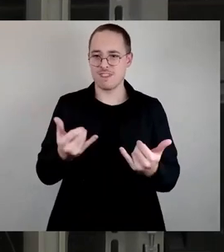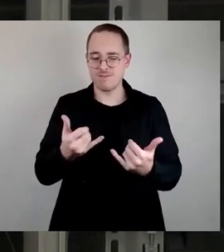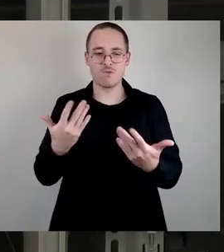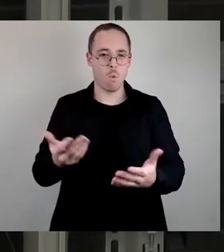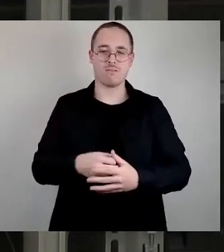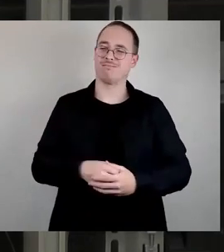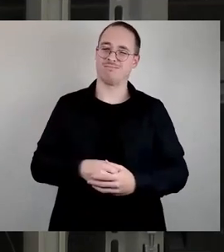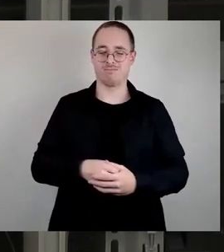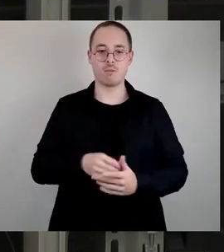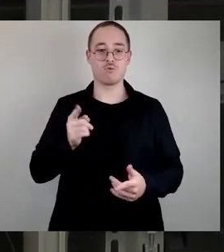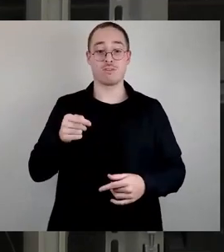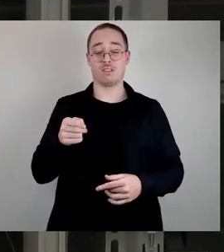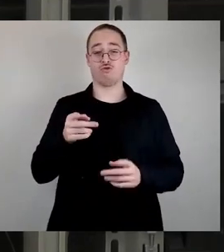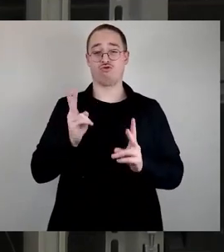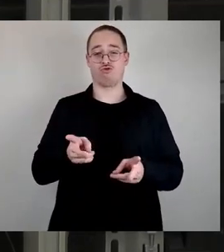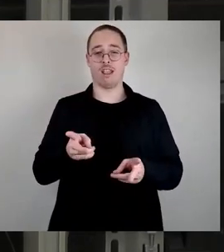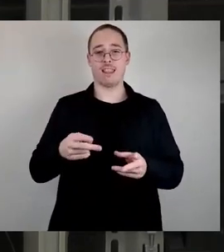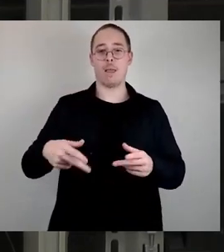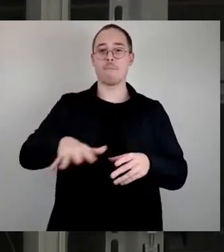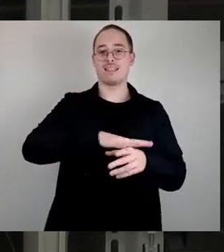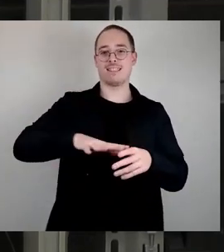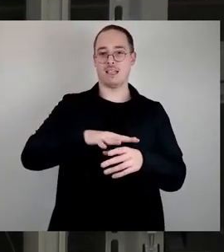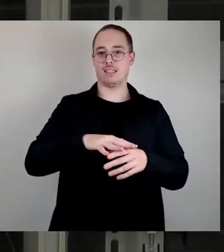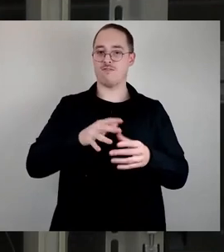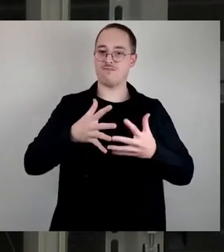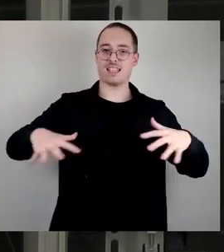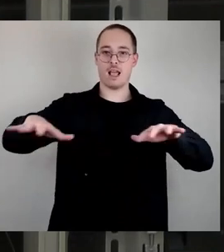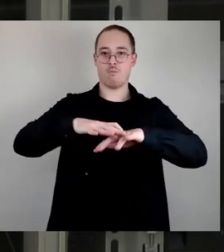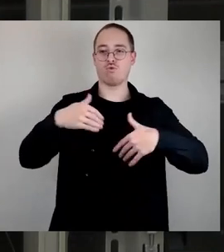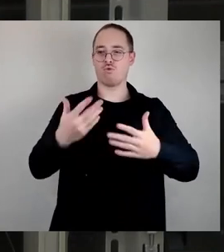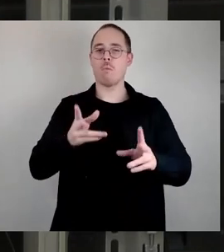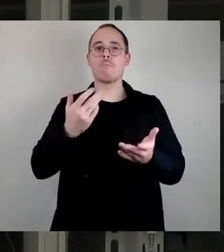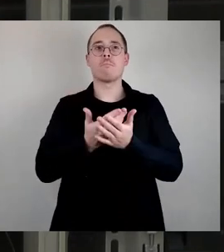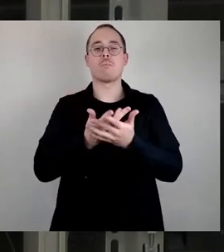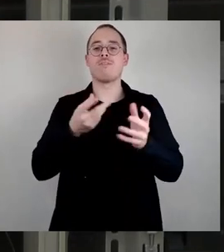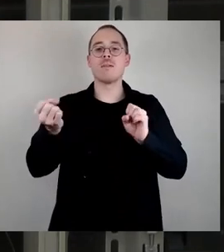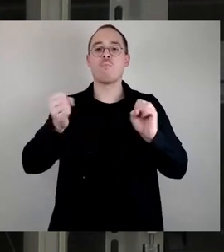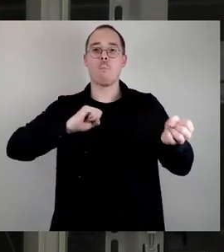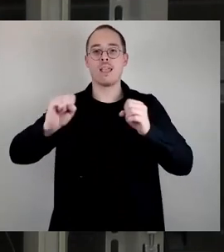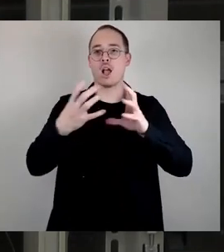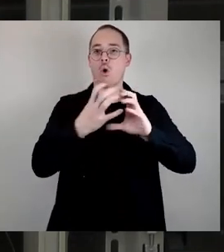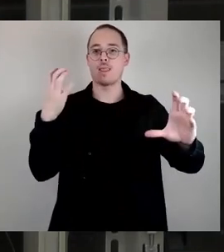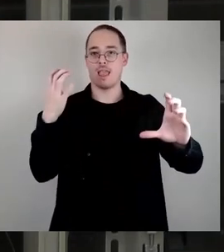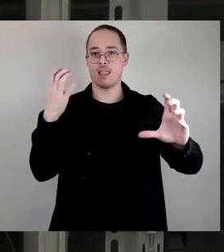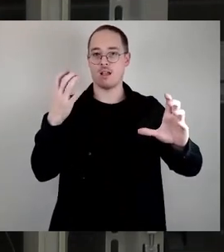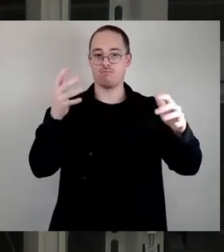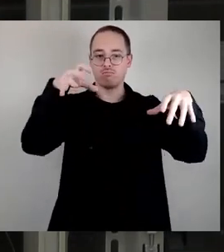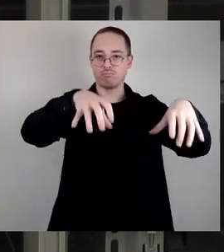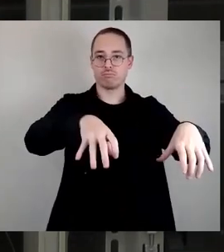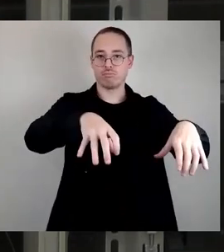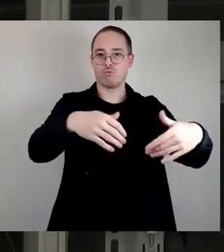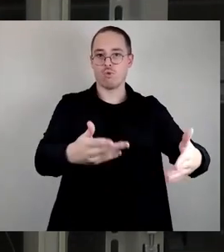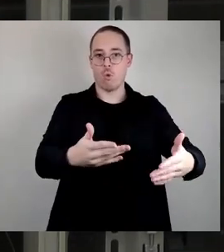dass man doch über mobile Raumeinheiten nachdenken sollte, und dass es ja Container gibt, und dann sollten neu aufgestellt werden. Dabei